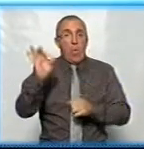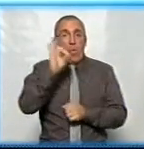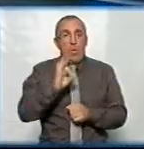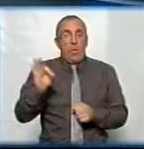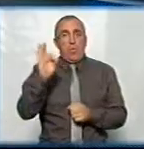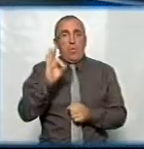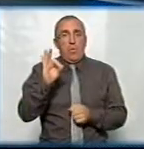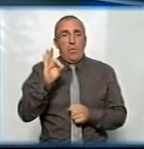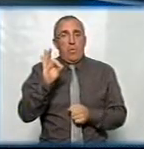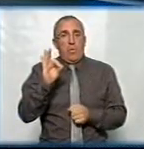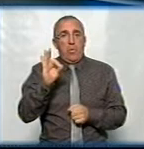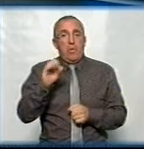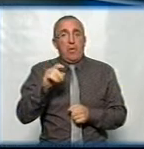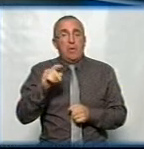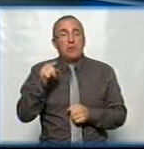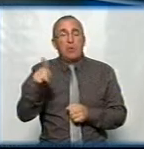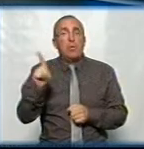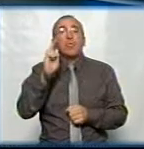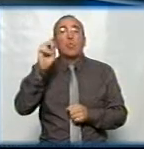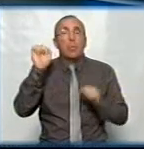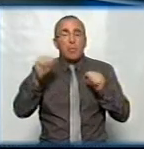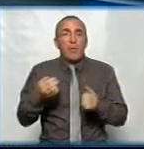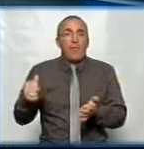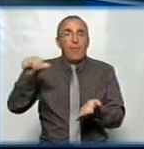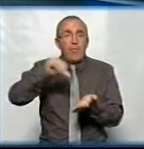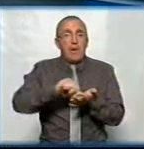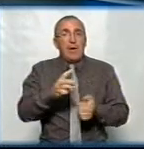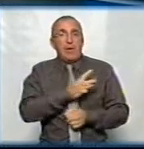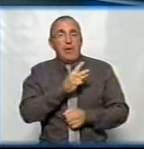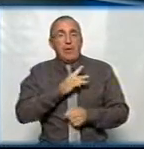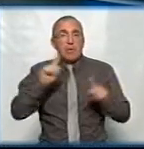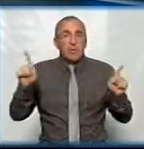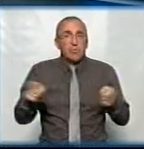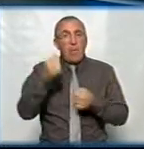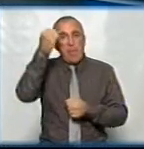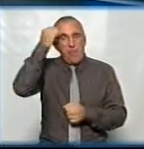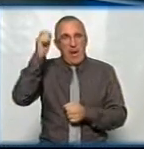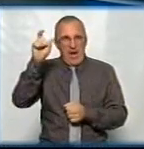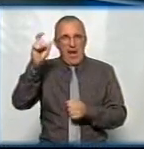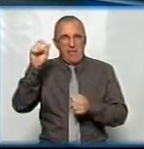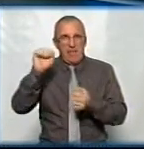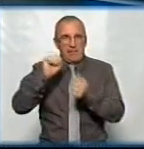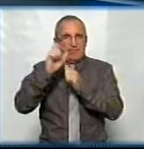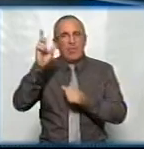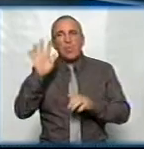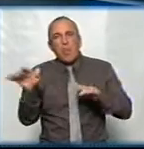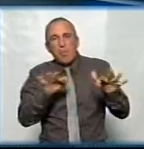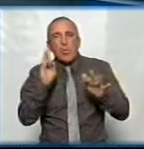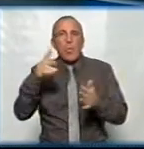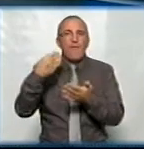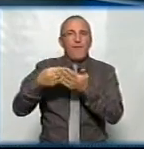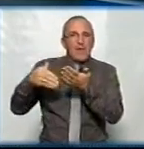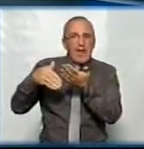те, що хто може виступити ініціатором створення пам'ятника, яка це процедура, хто має фінансувати